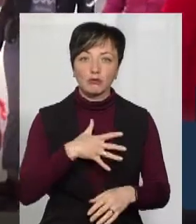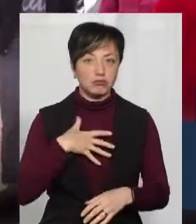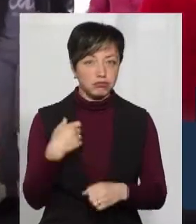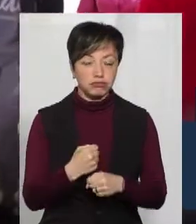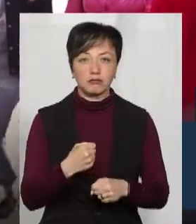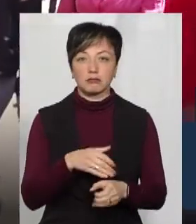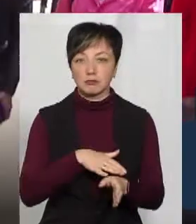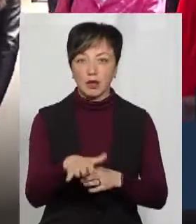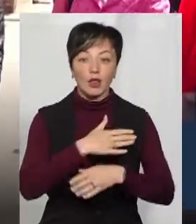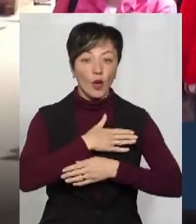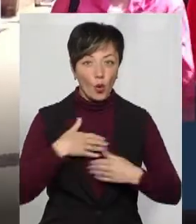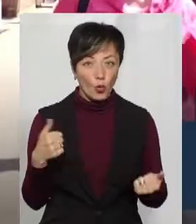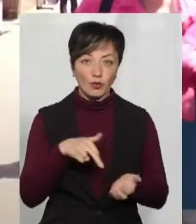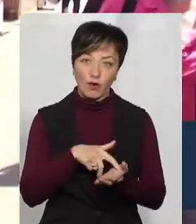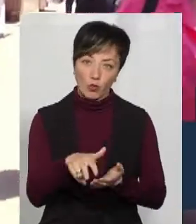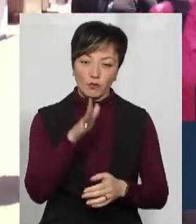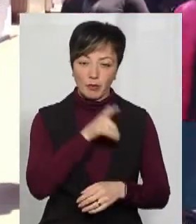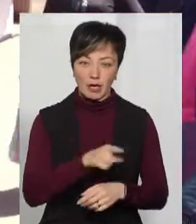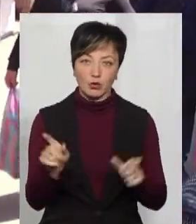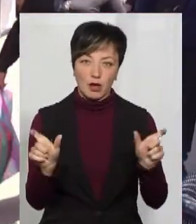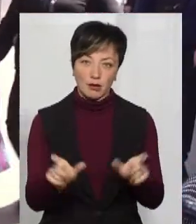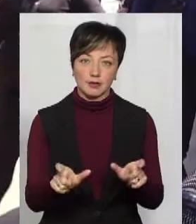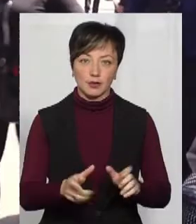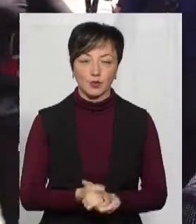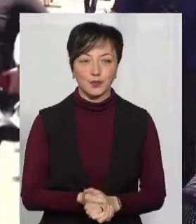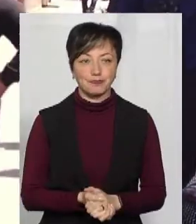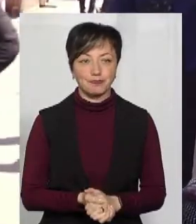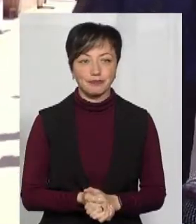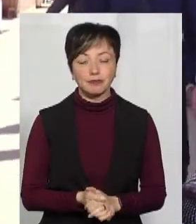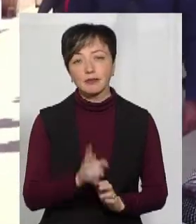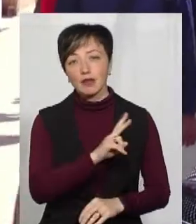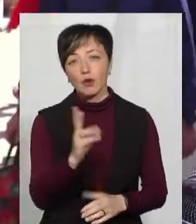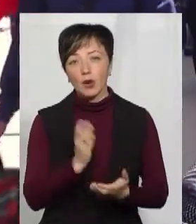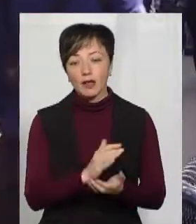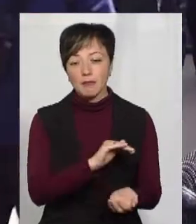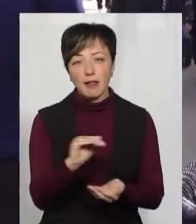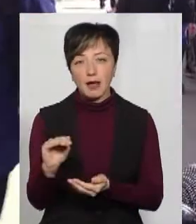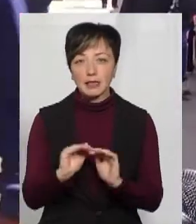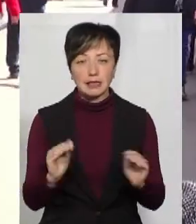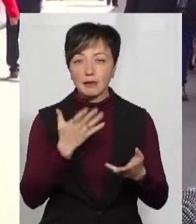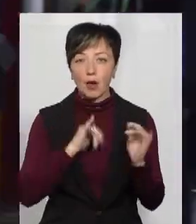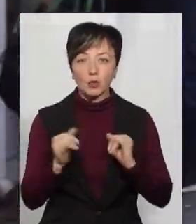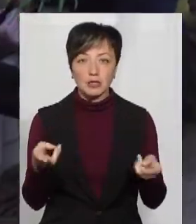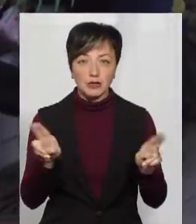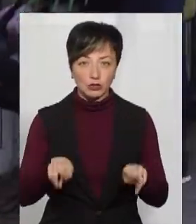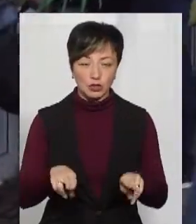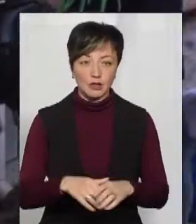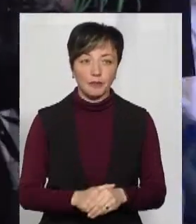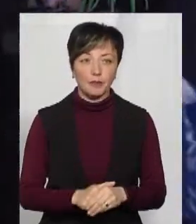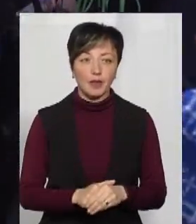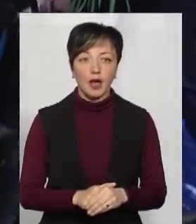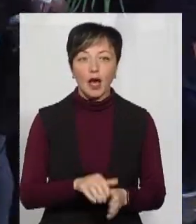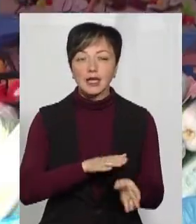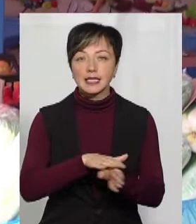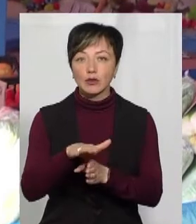притримуються і не хочуть виходити в період карантину. В когось є маленькі дітки, які не мають десь залишити. Додає, за